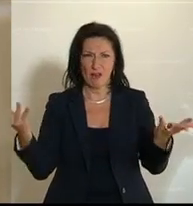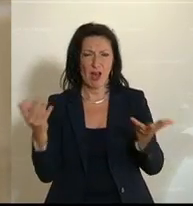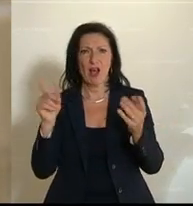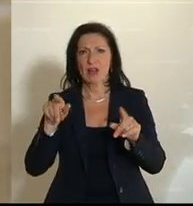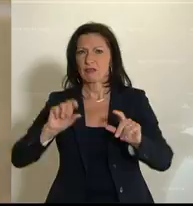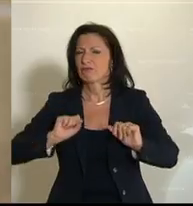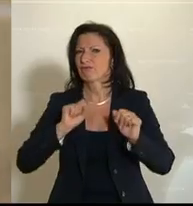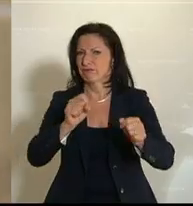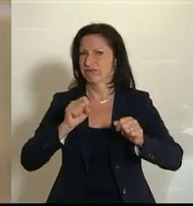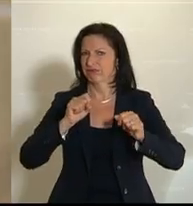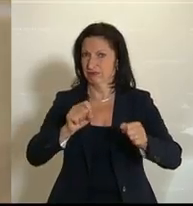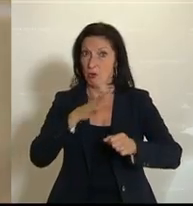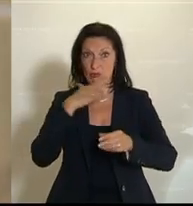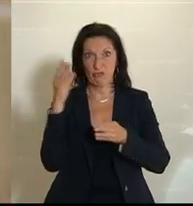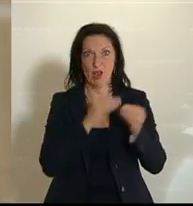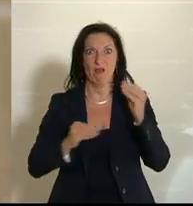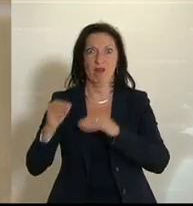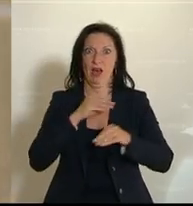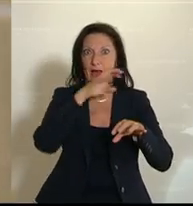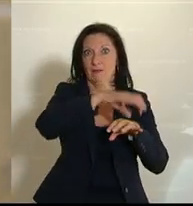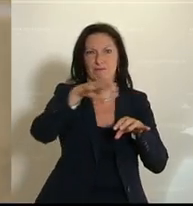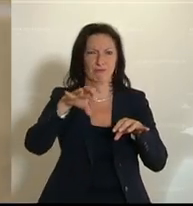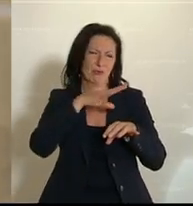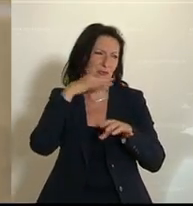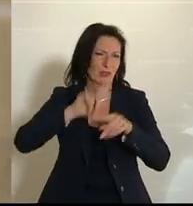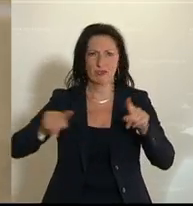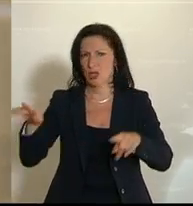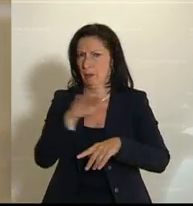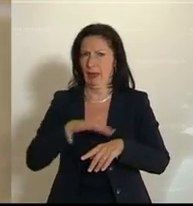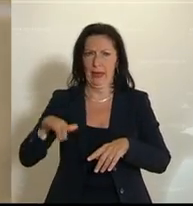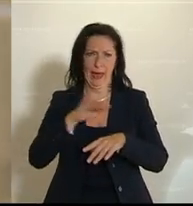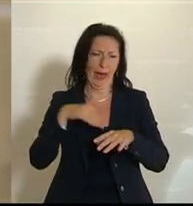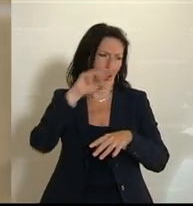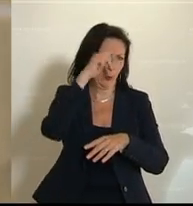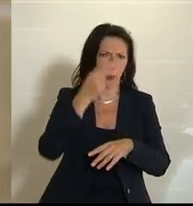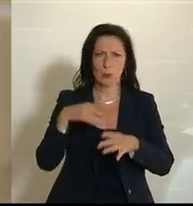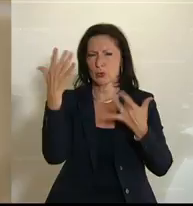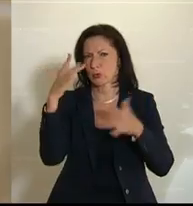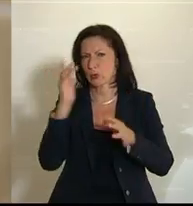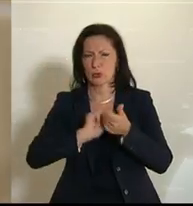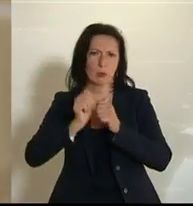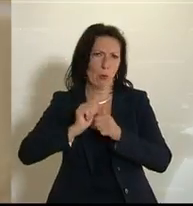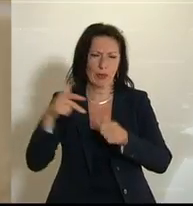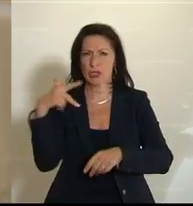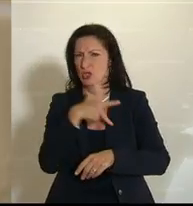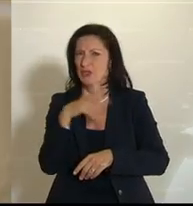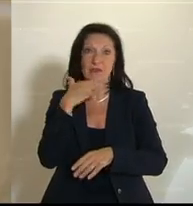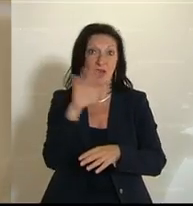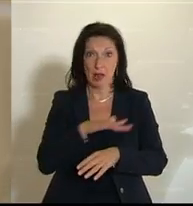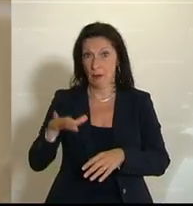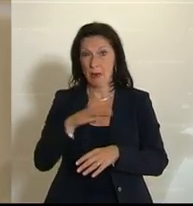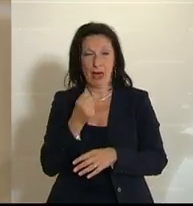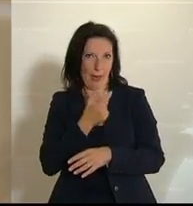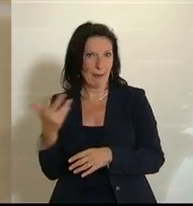gemeinnützigen Vereinen und so in ganz vielen Lebensbereichen, in der Kunst, in der Kultur, im Sport, im Sozialen, in vielen Bereichen, wir haben schon